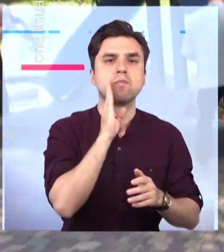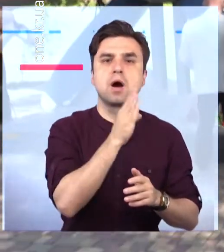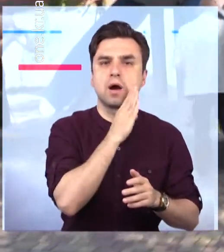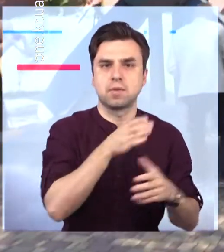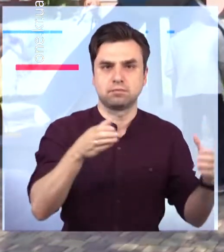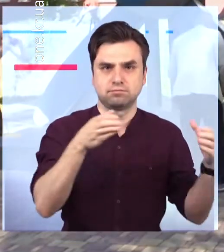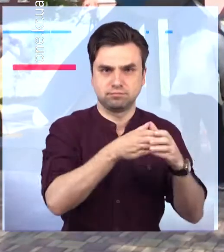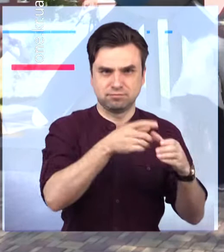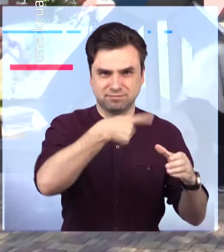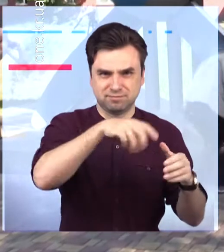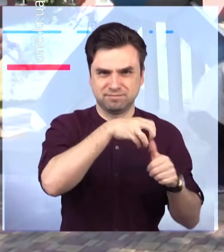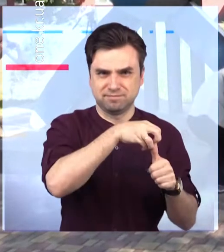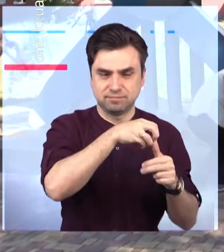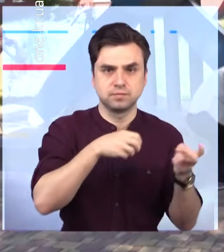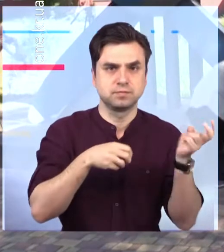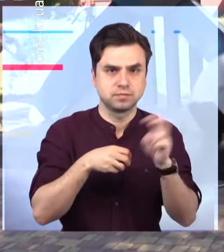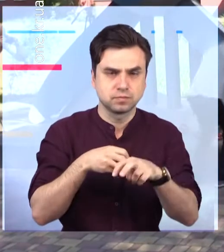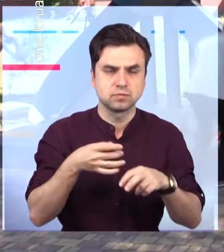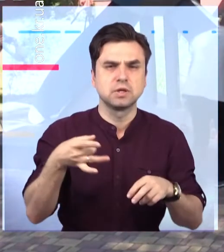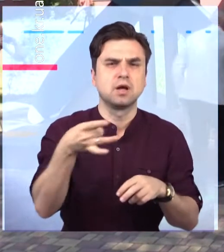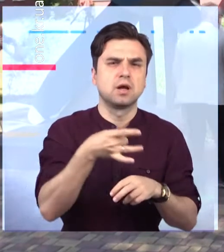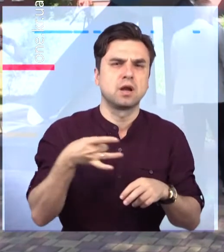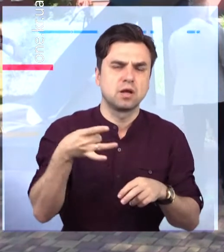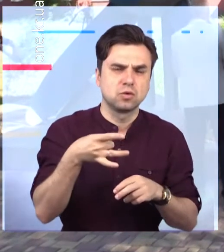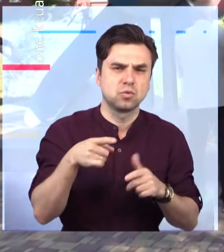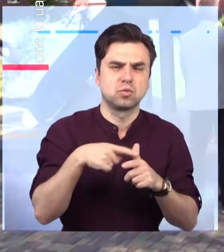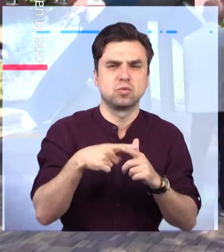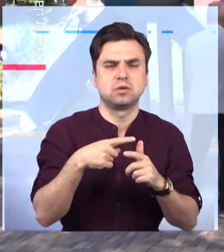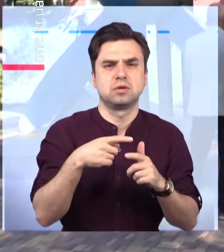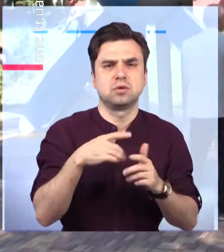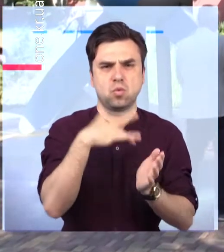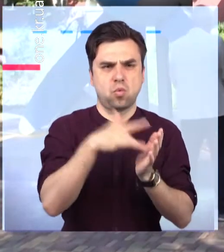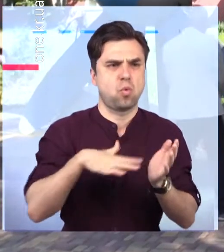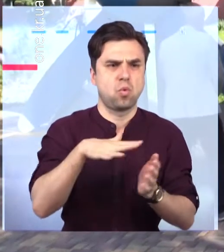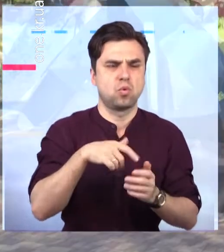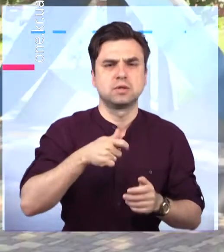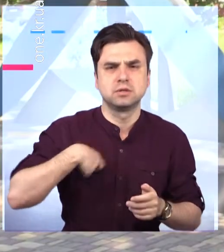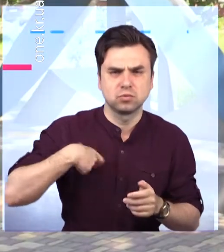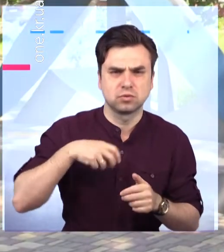Криворіжжя, ветерана АТО, голова Догвинцевської райради, депутати та чиновники.